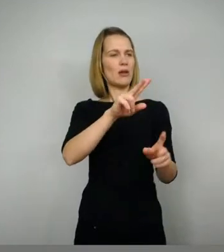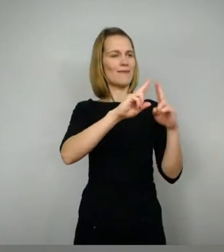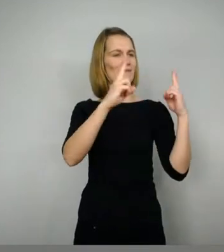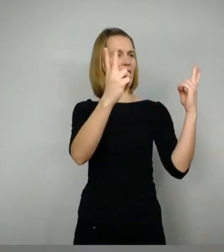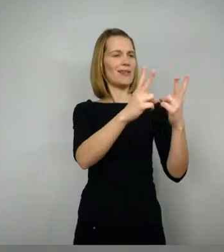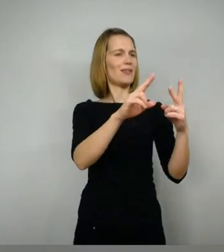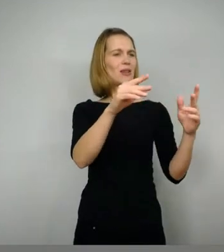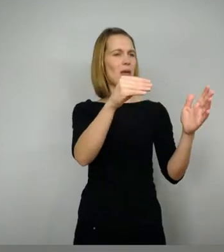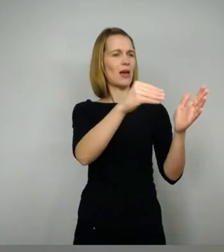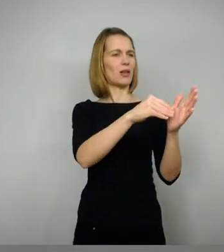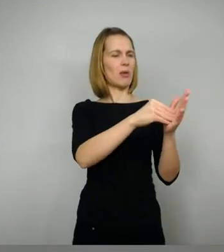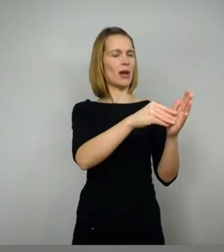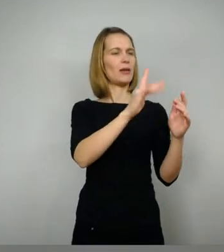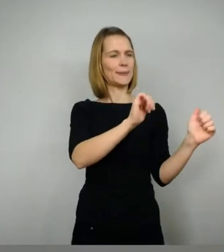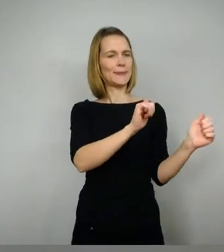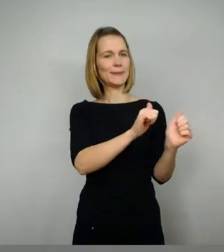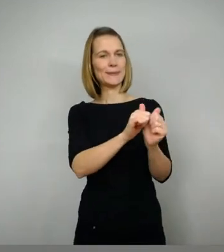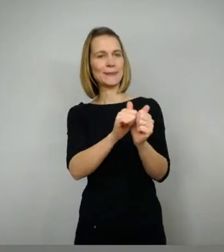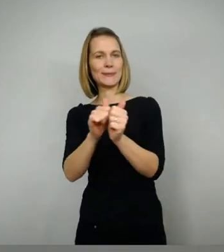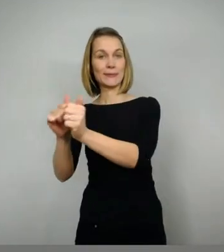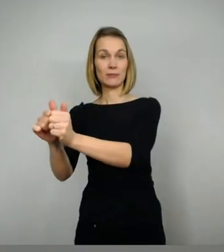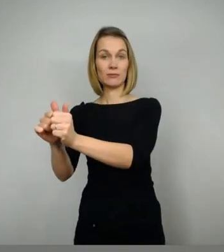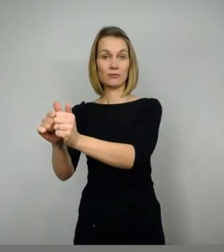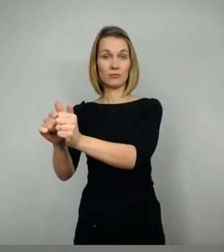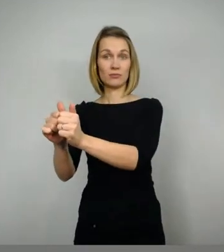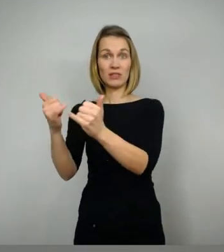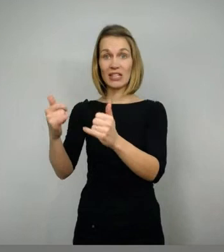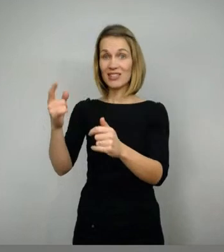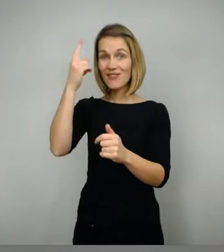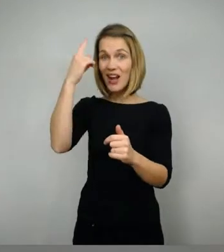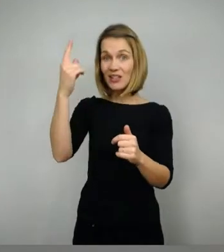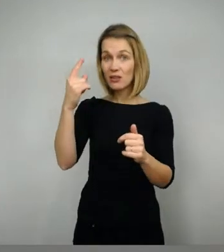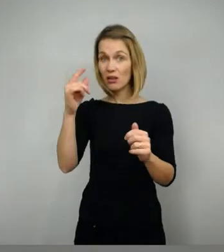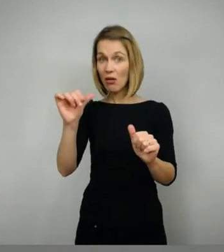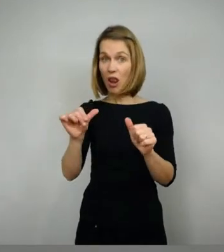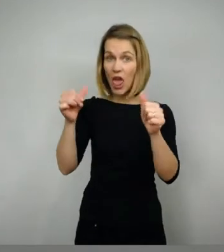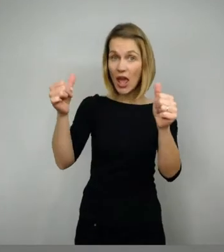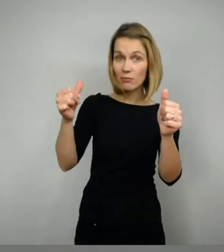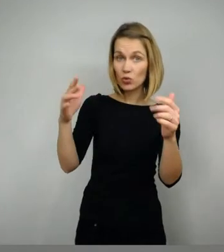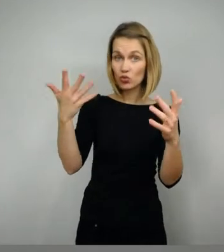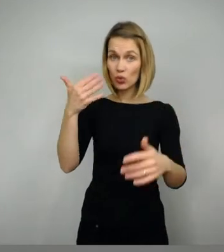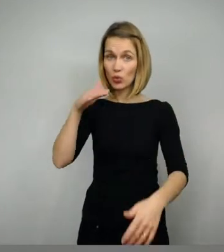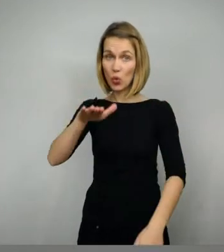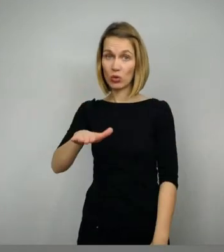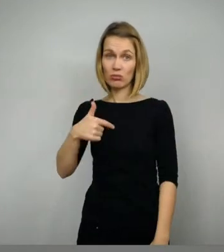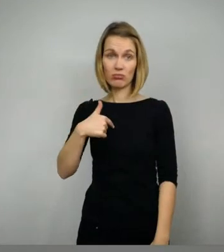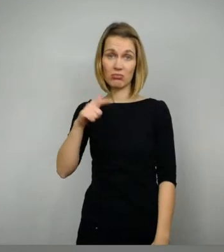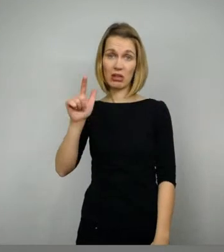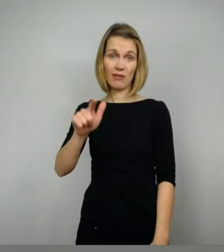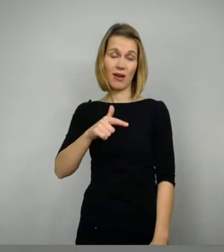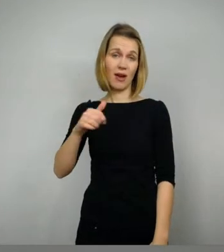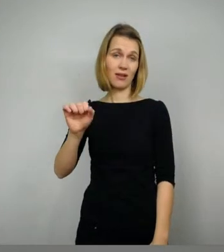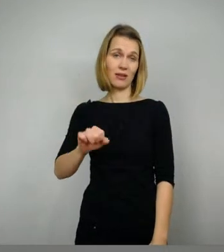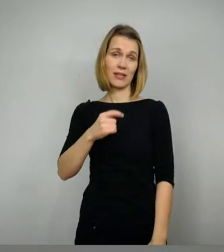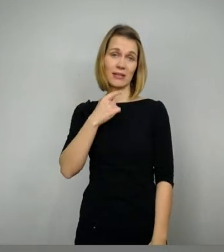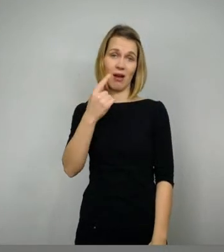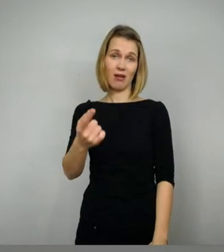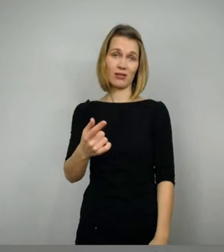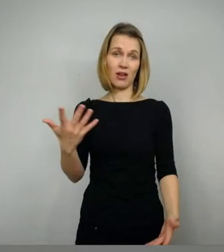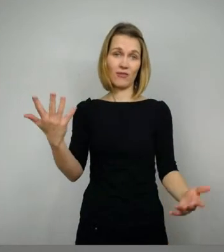Und dann ist er mitgegangen, jetzt wissen wir nicht, ob er noch lebt oder tot ist. Keiner kann davon erzählen, er ist einfach weg.